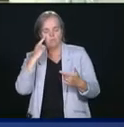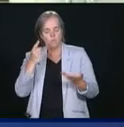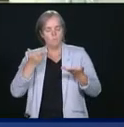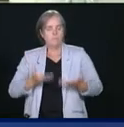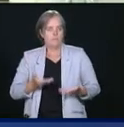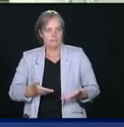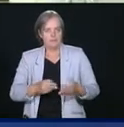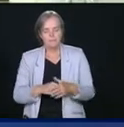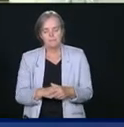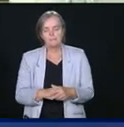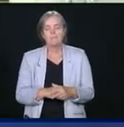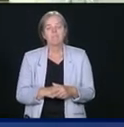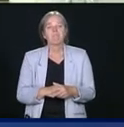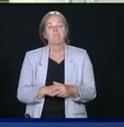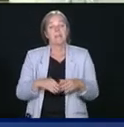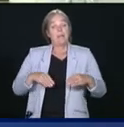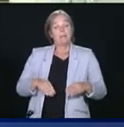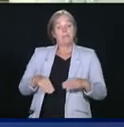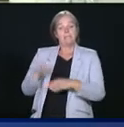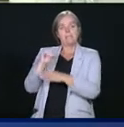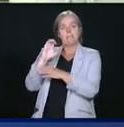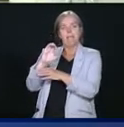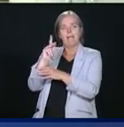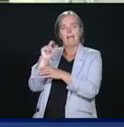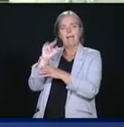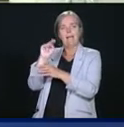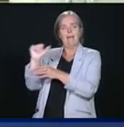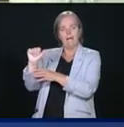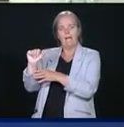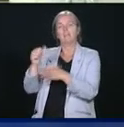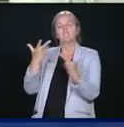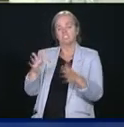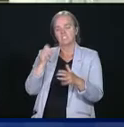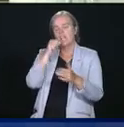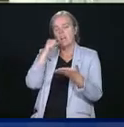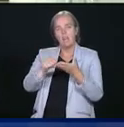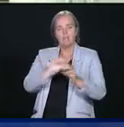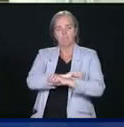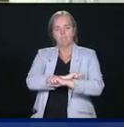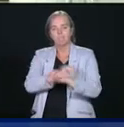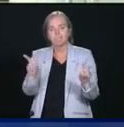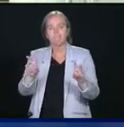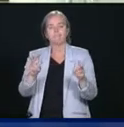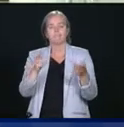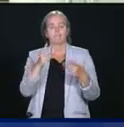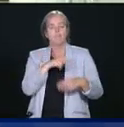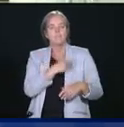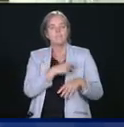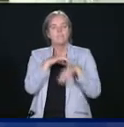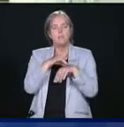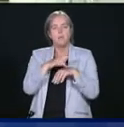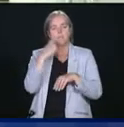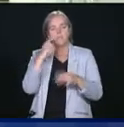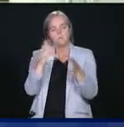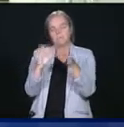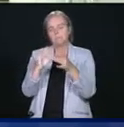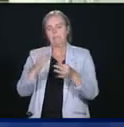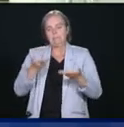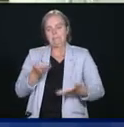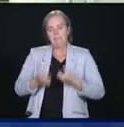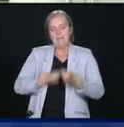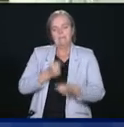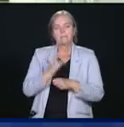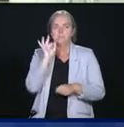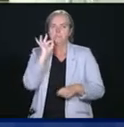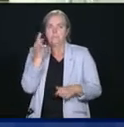Mekana a envoyé des lettres à ses homologues des provinces et des territoires pour expliquer le processus accéléré. Et